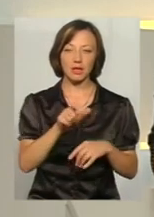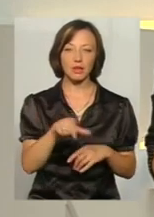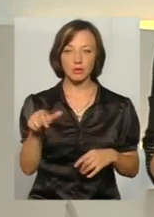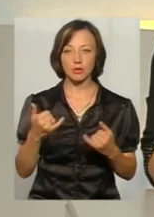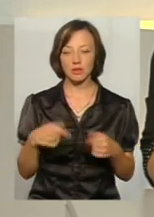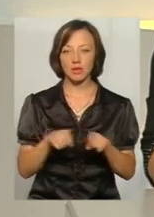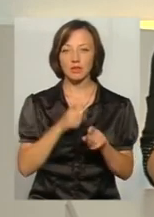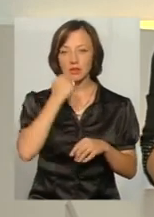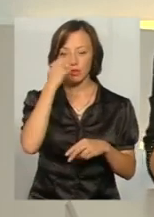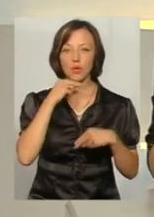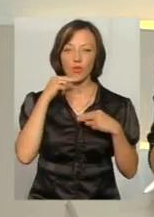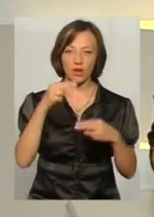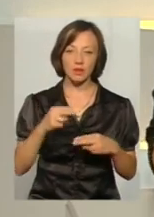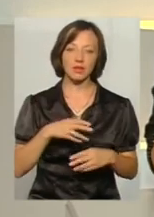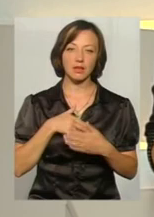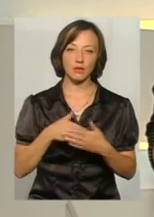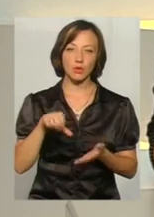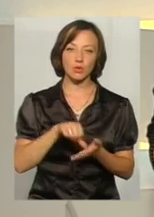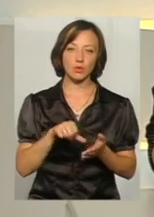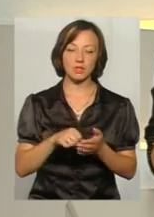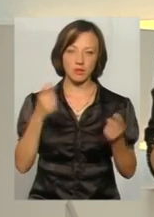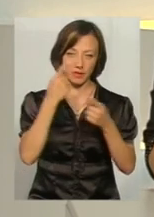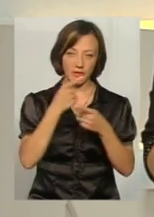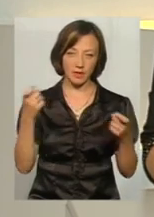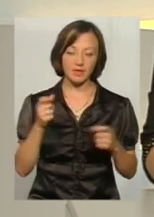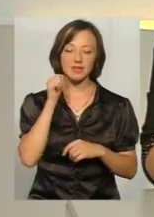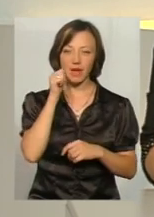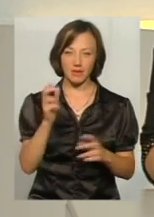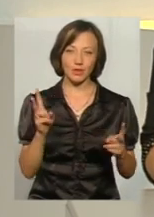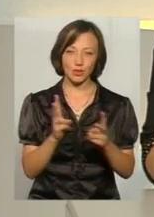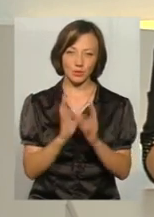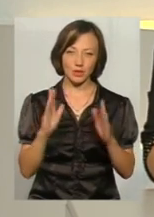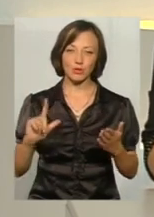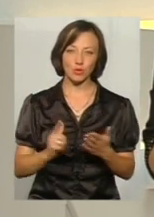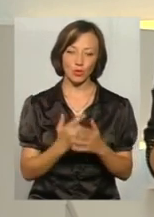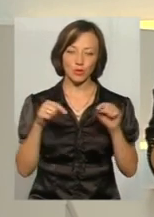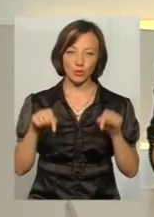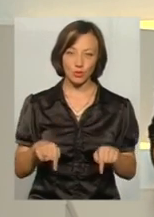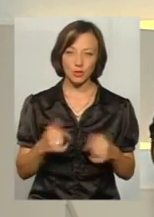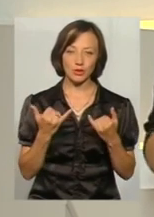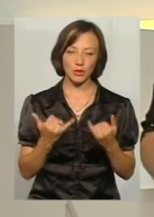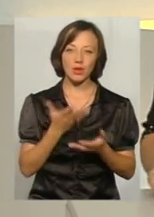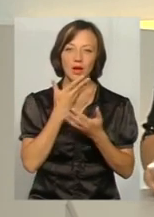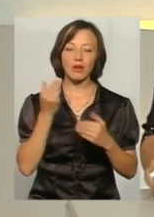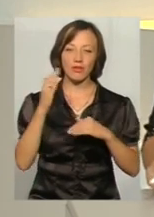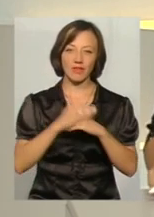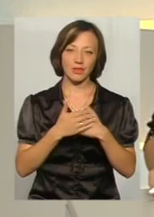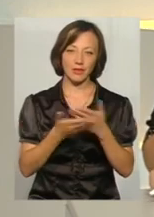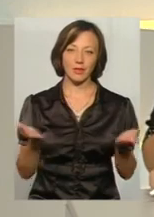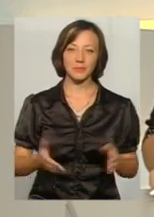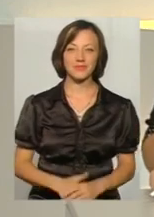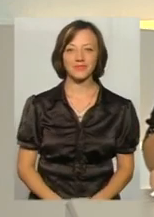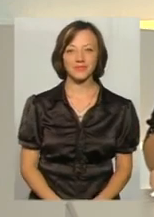сьогодні також дякуємо за увагу, за активну участь у ефірі. Вже завтра зустрінемося знову у цій студії. А сьогодні гарного вечора усім.